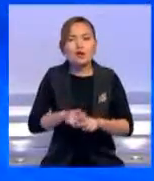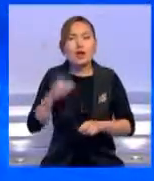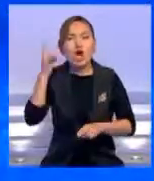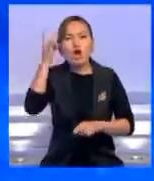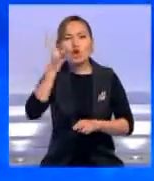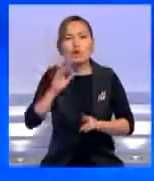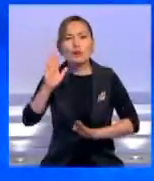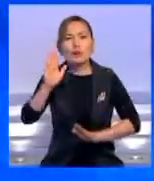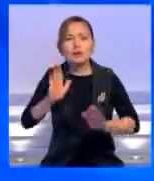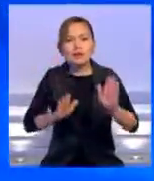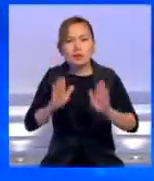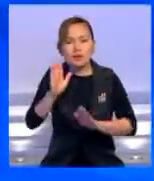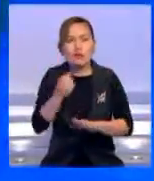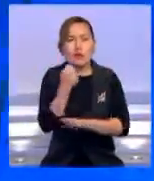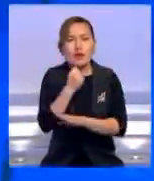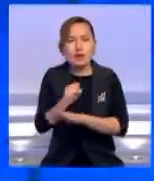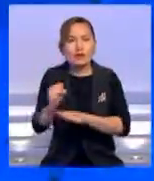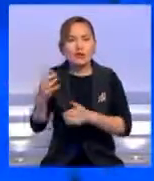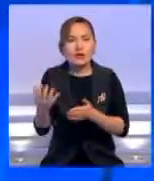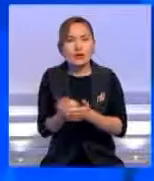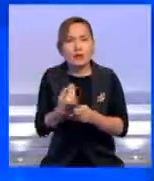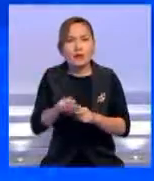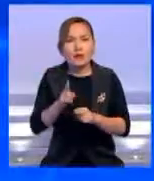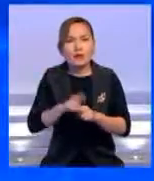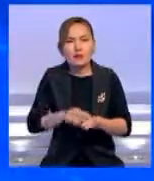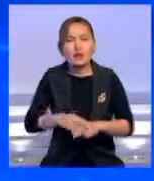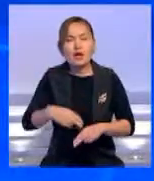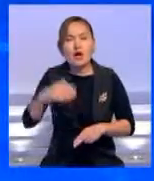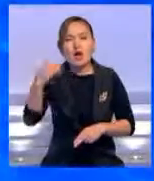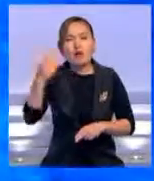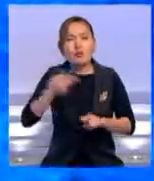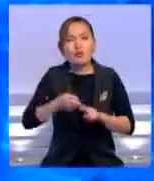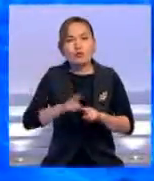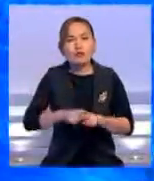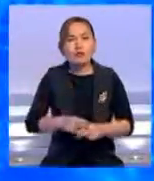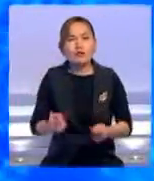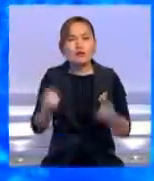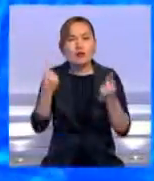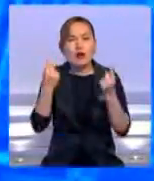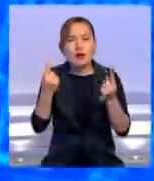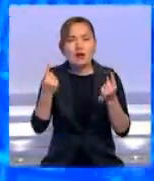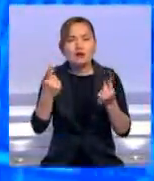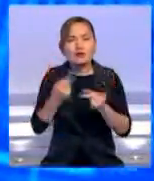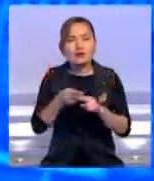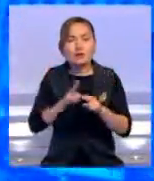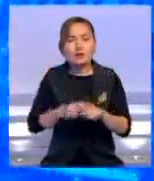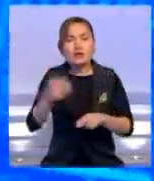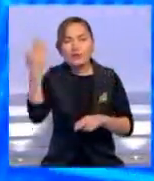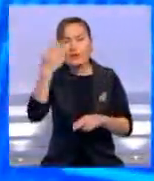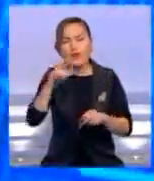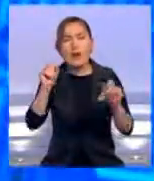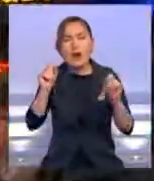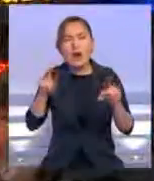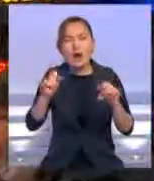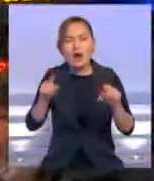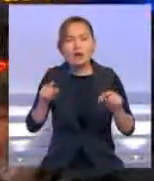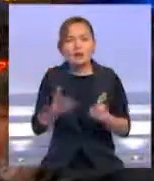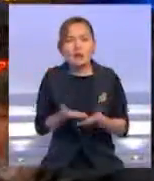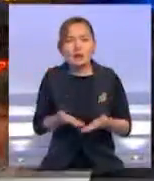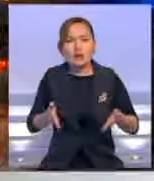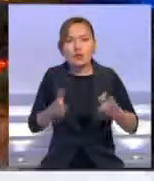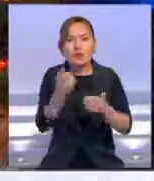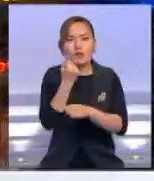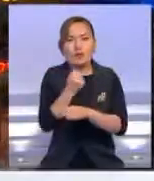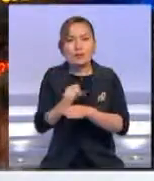Адина Панцелия танды. Оның жоламаңызатты дебютті филімі алтын айу жүлдесі меморапалды талды. Осы мен алтыншы рет